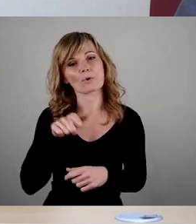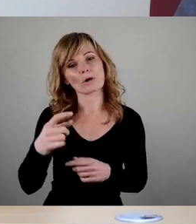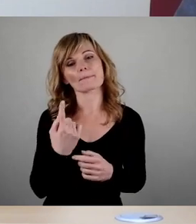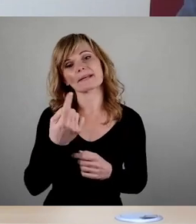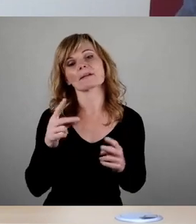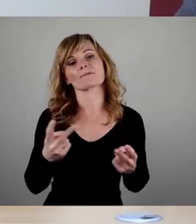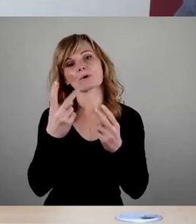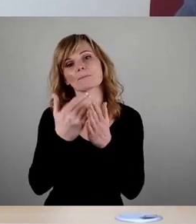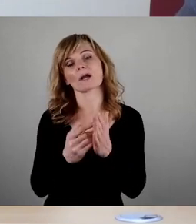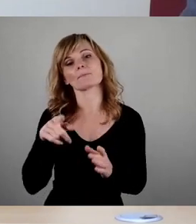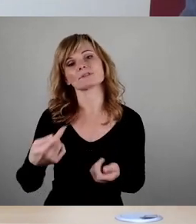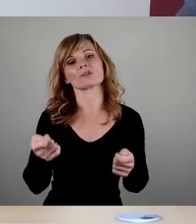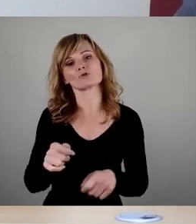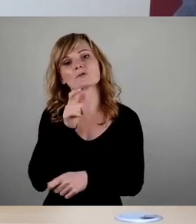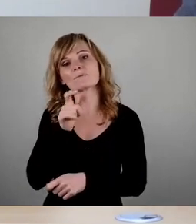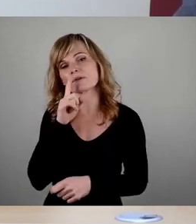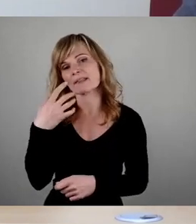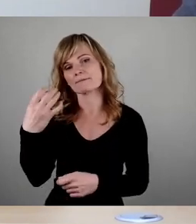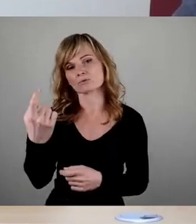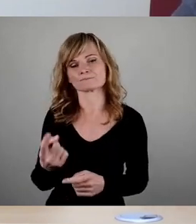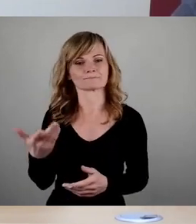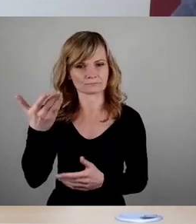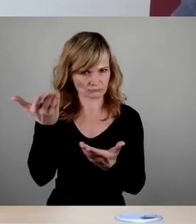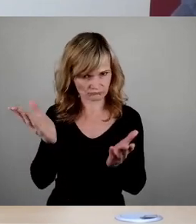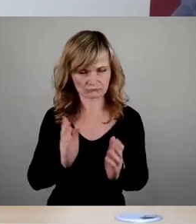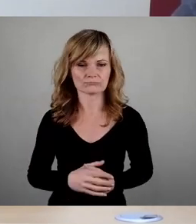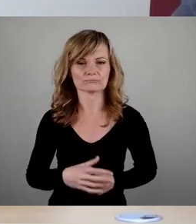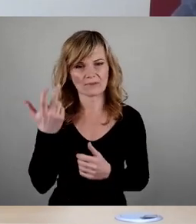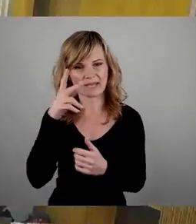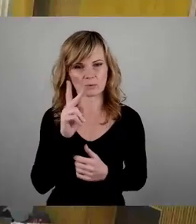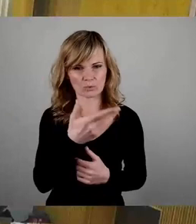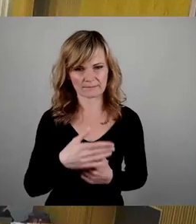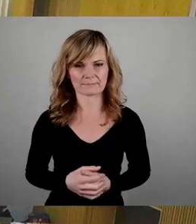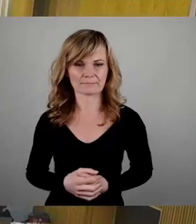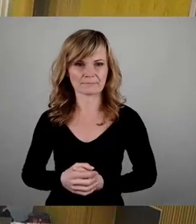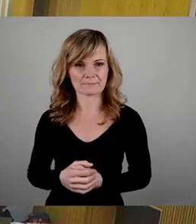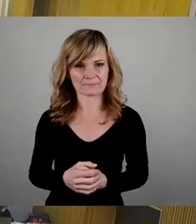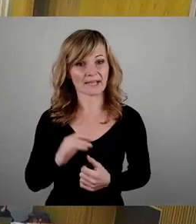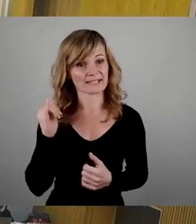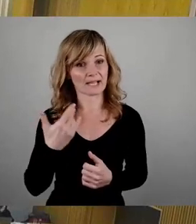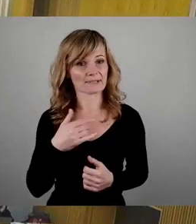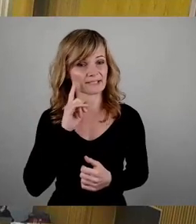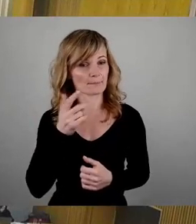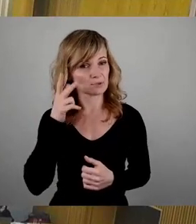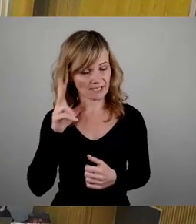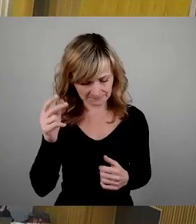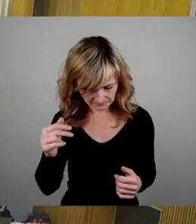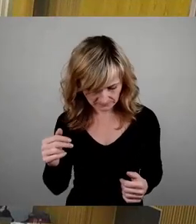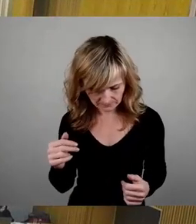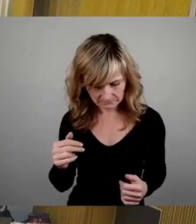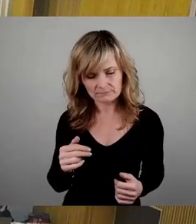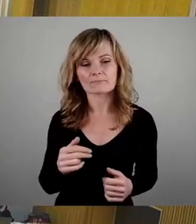Dann machen wir noch ein Schlusswort, wenn gewünscht. Einreichende Fraktion. Herr Kühn, bitte. Ja, meine Damen und Stadträte, nur kurz die Information,